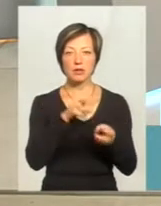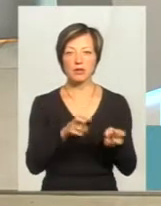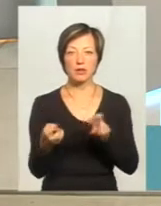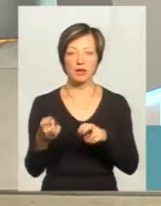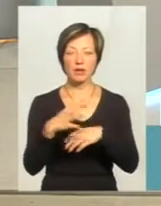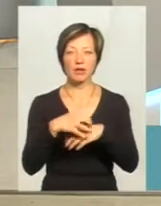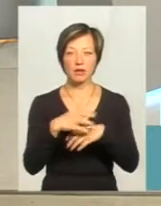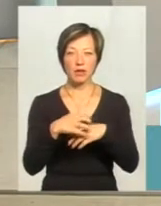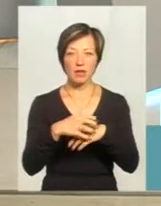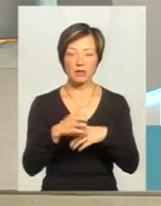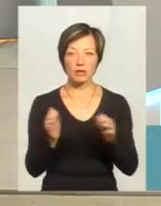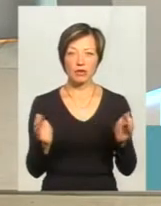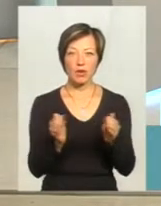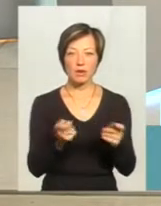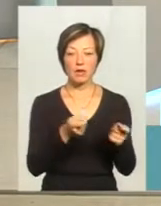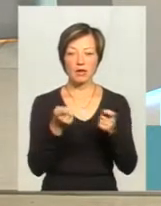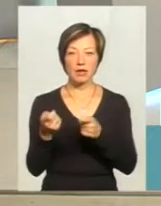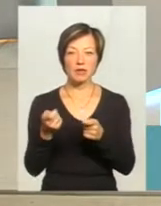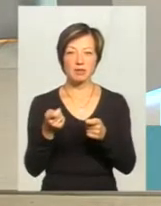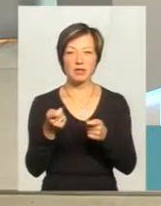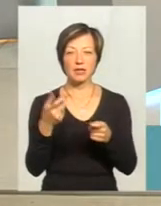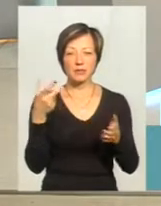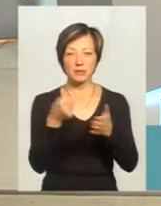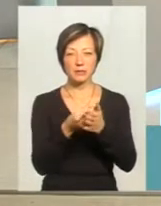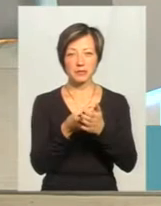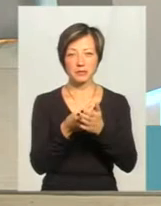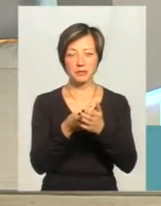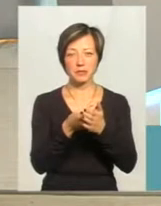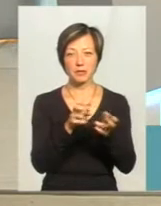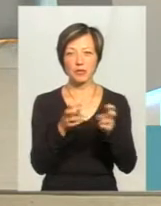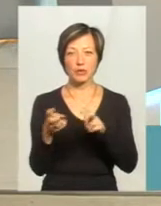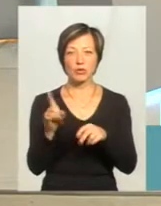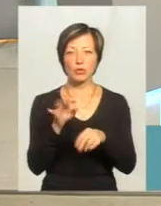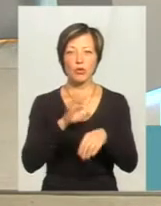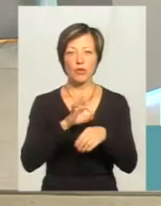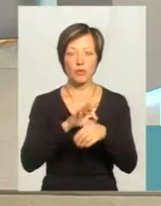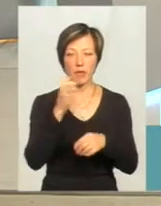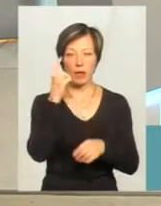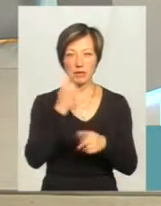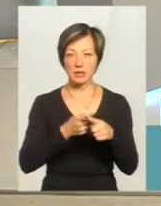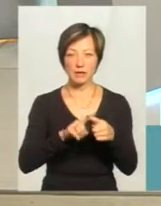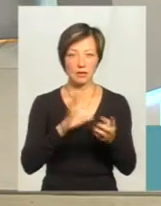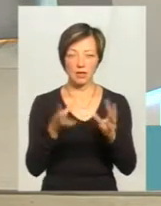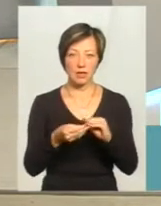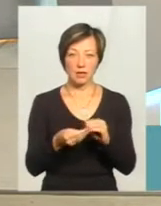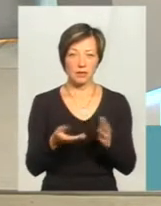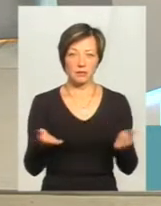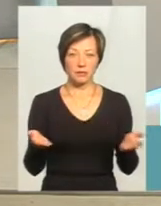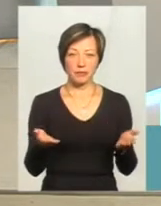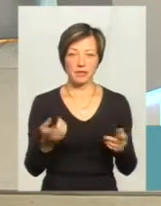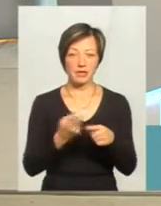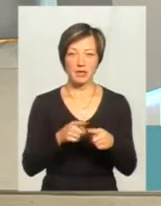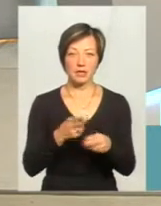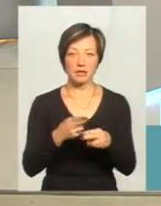породиста котенятку. Його принесли присипляти тільки через те, що в нього глоукома на оці. Тобто це взагалі, це не